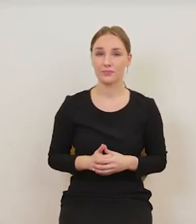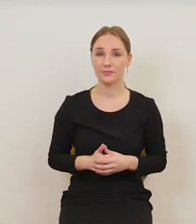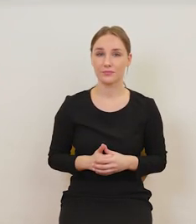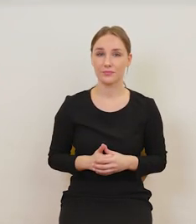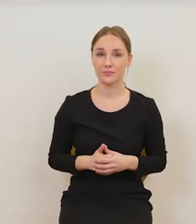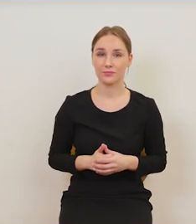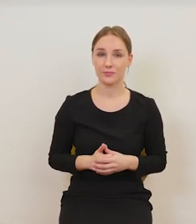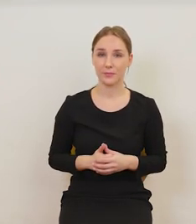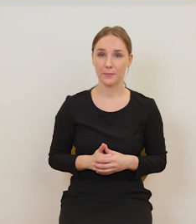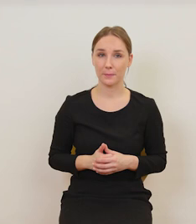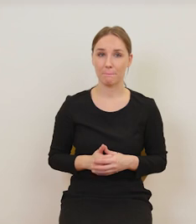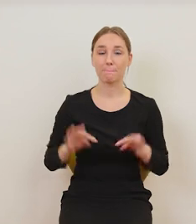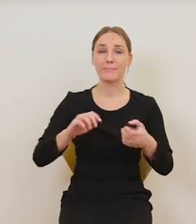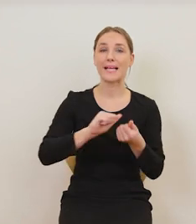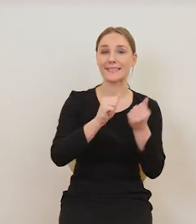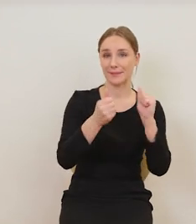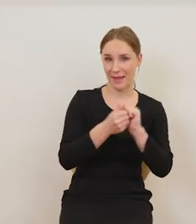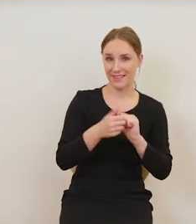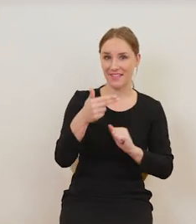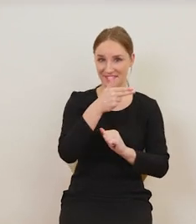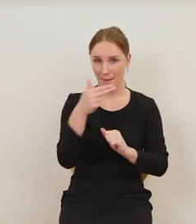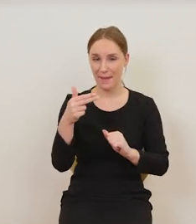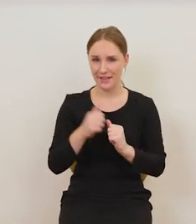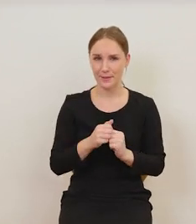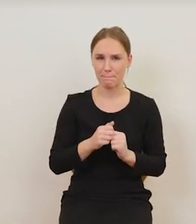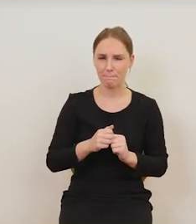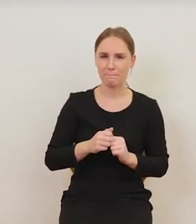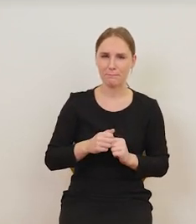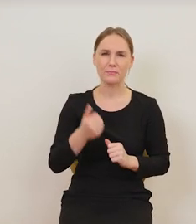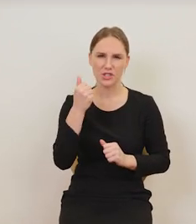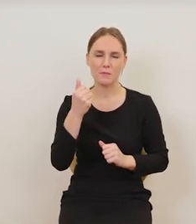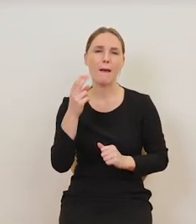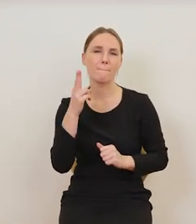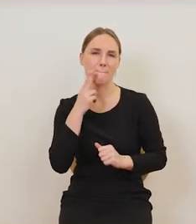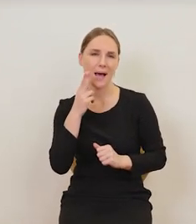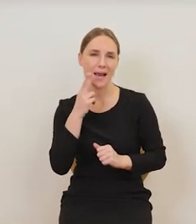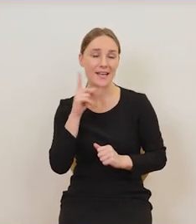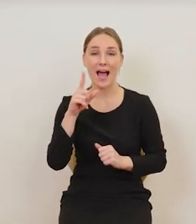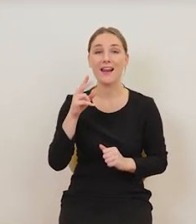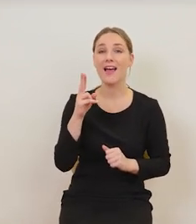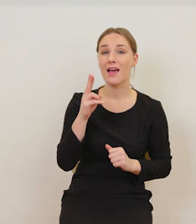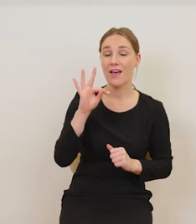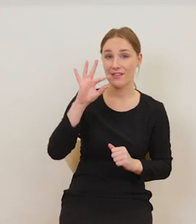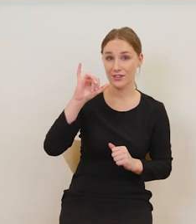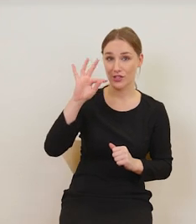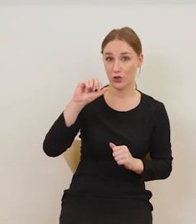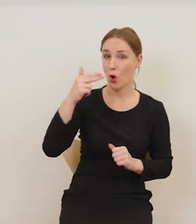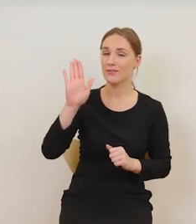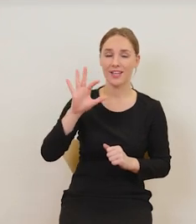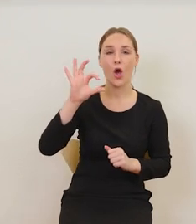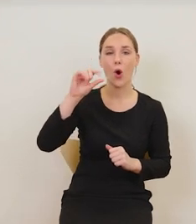I znowu zmieniamy temat, wprawdzie pozostajemy przy paleniu, ale tym razem już nie tytoniu, a opium.